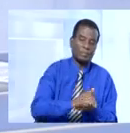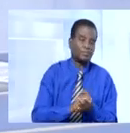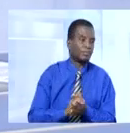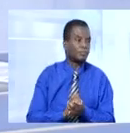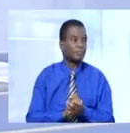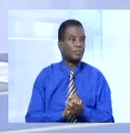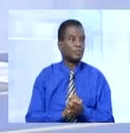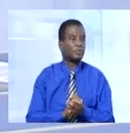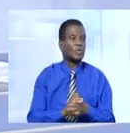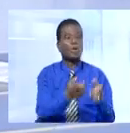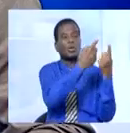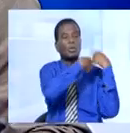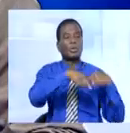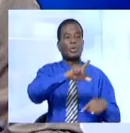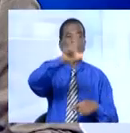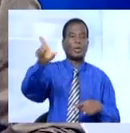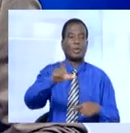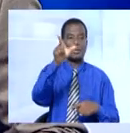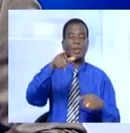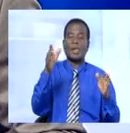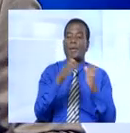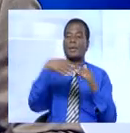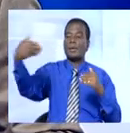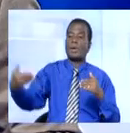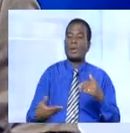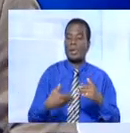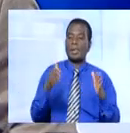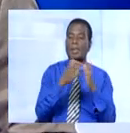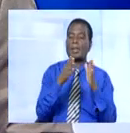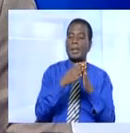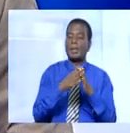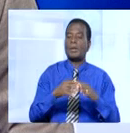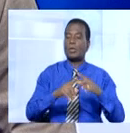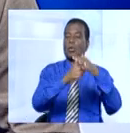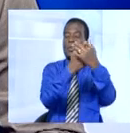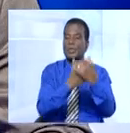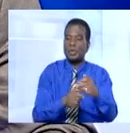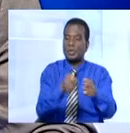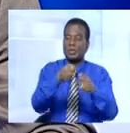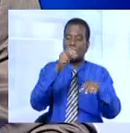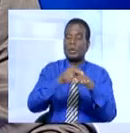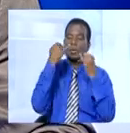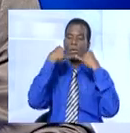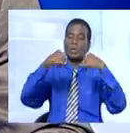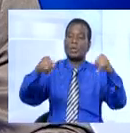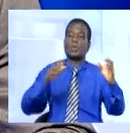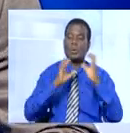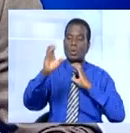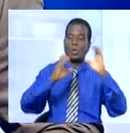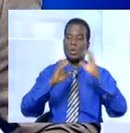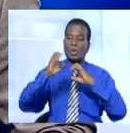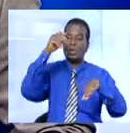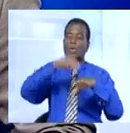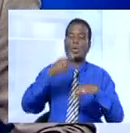Depuis lundi, Abidjan abrite un atelier de lancement du projet régional sur la gestion de l'information et de la communication